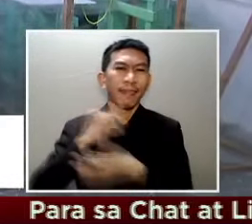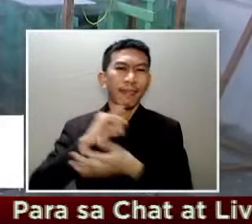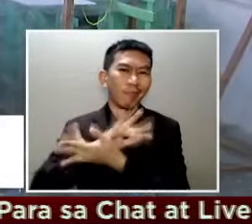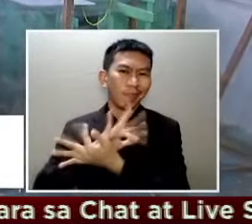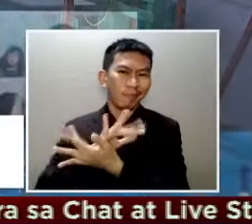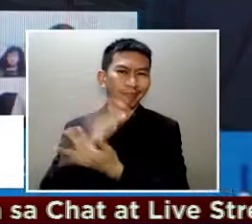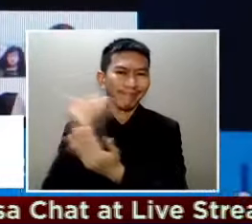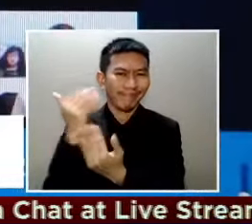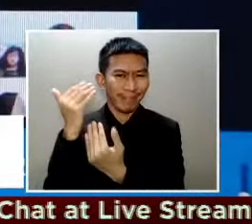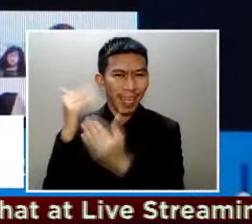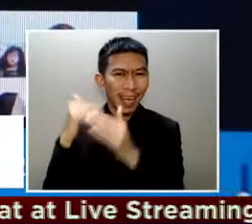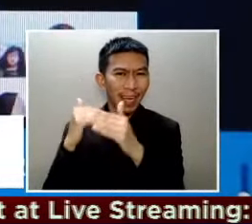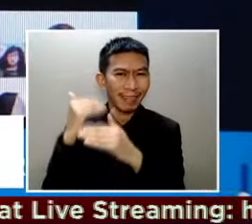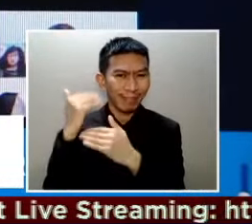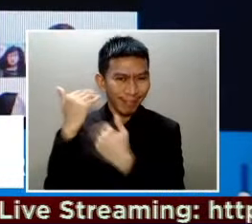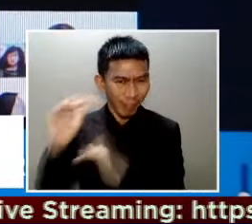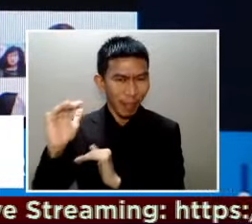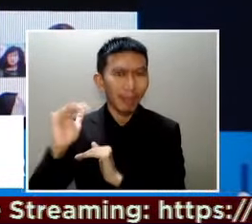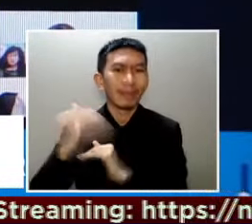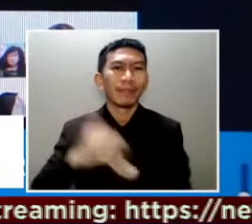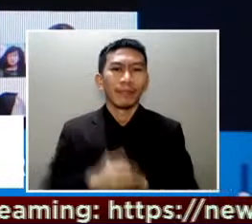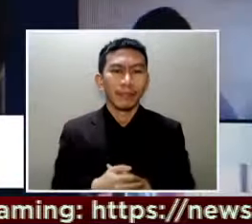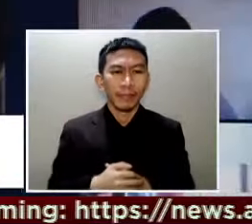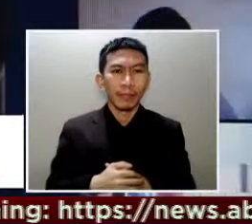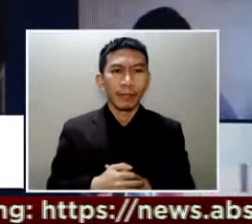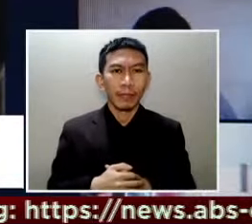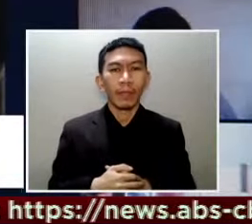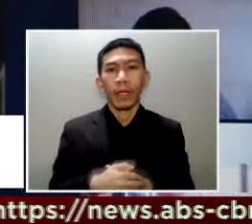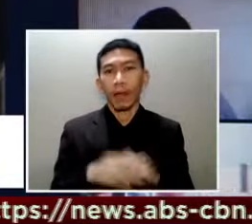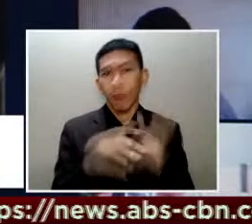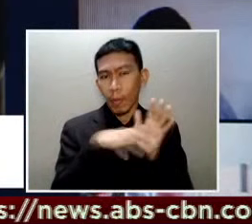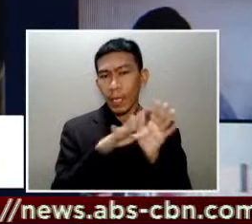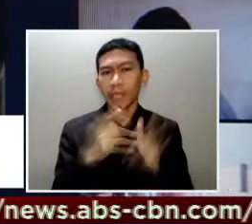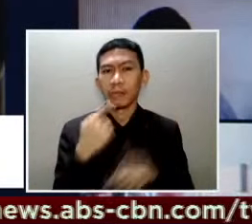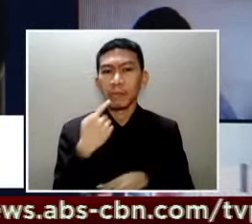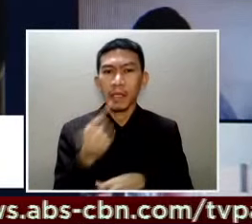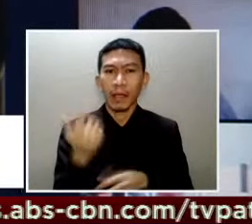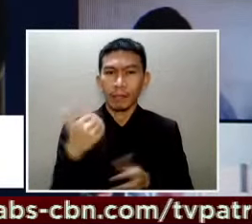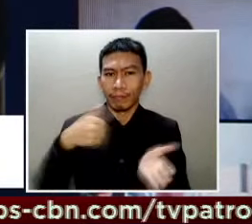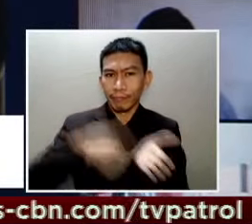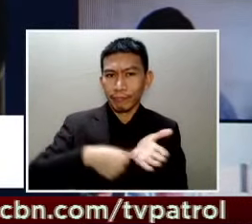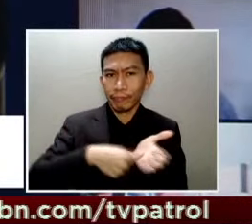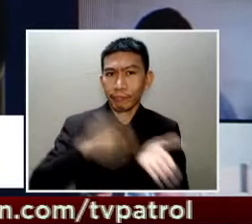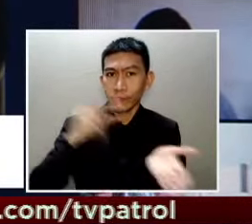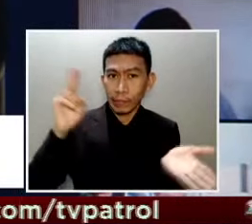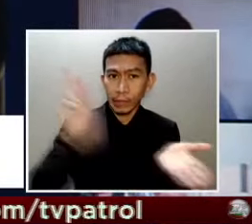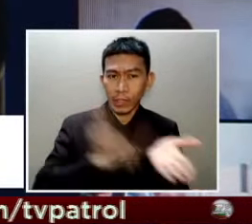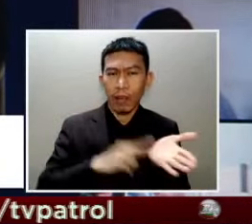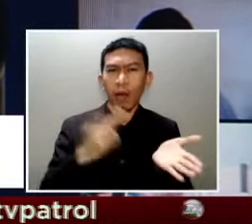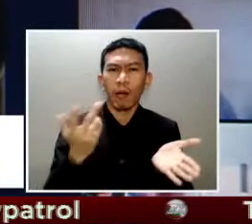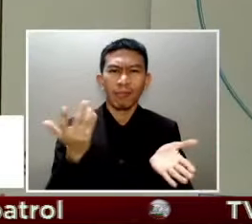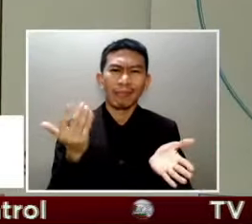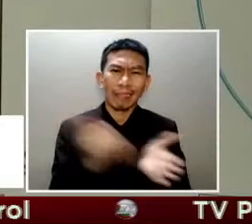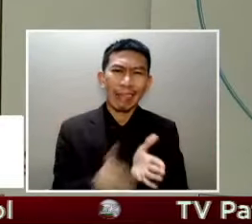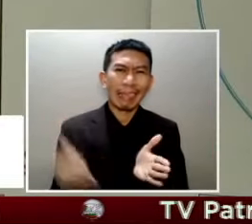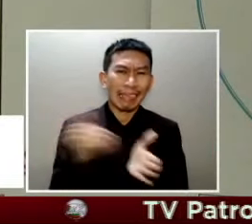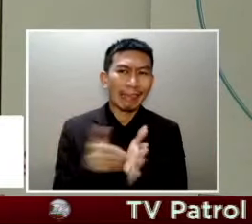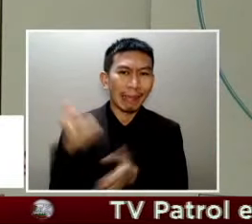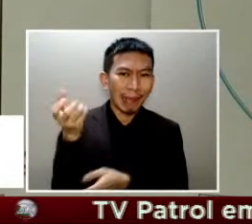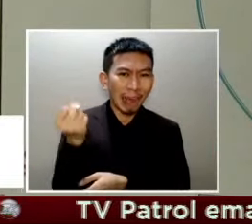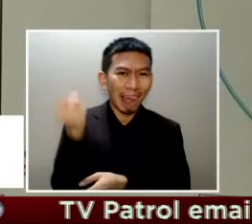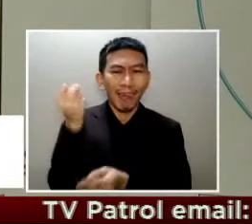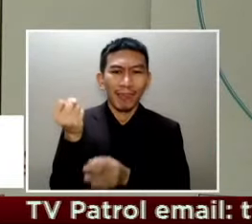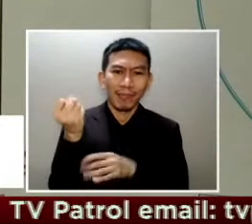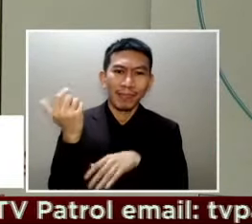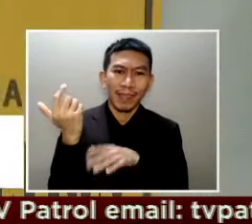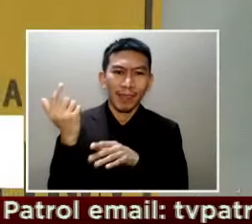pandemic Sabi ng COMELEC bukod sa voter registration na ilang beses pansamantalang itinigil sa mga lugar